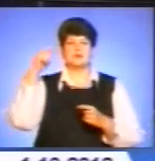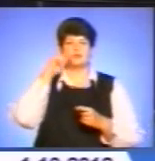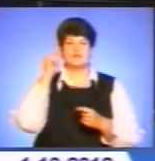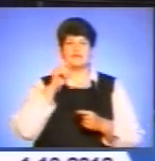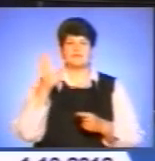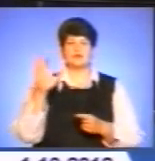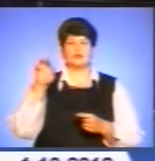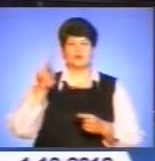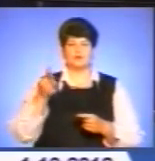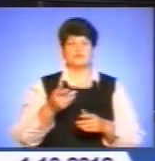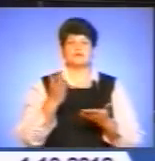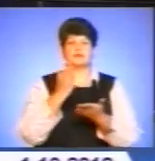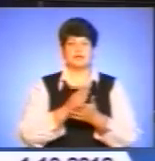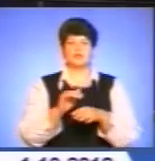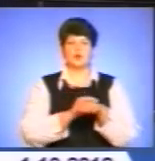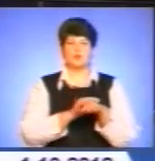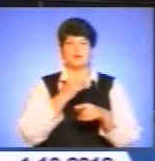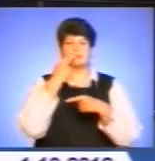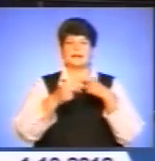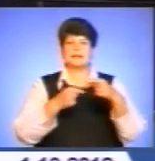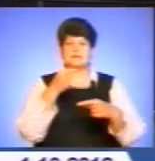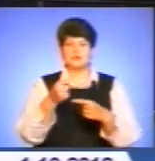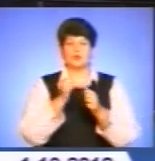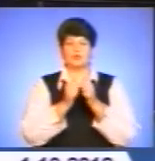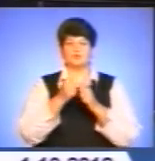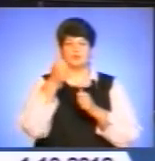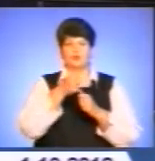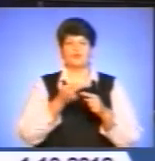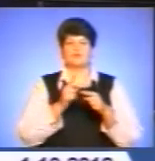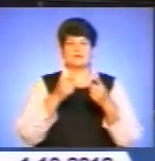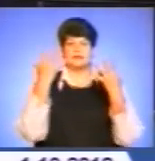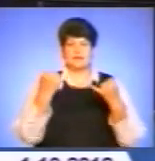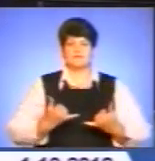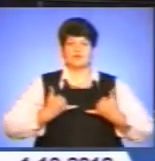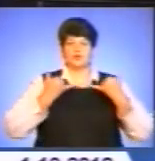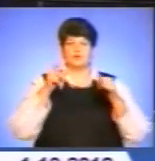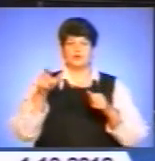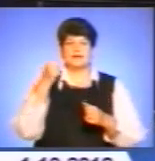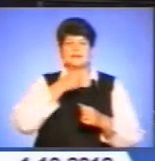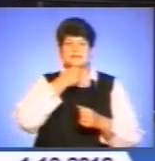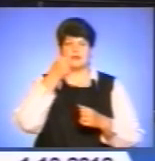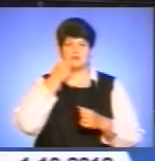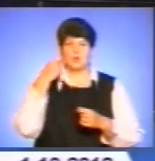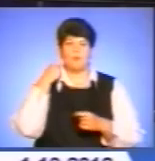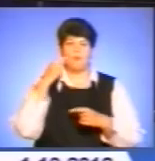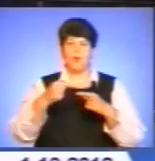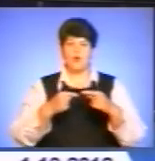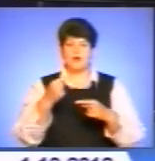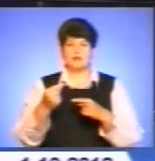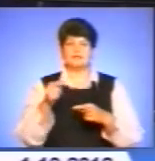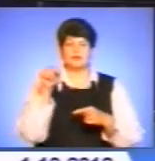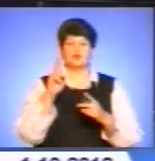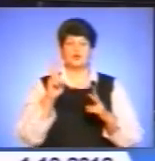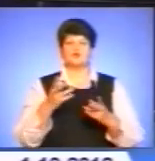Янукович. Стало доброю традицією щороку в цей день вшановувати людей старшого покоління. Зазначив глава держави. Тих, хто своєю